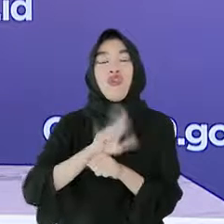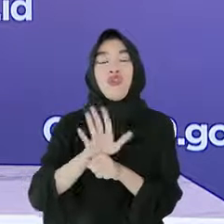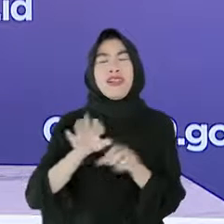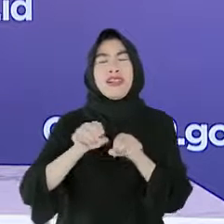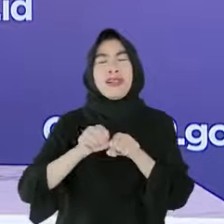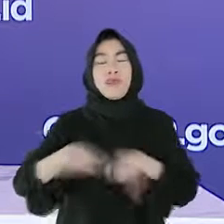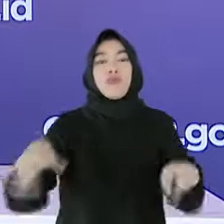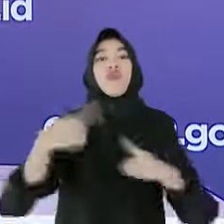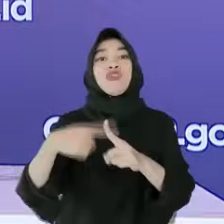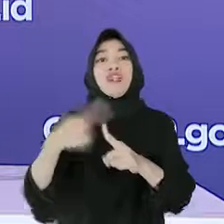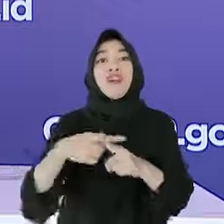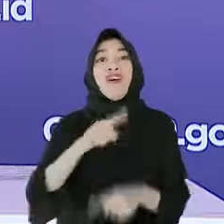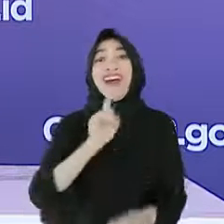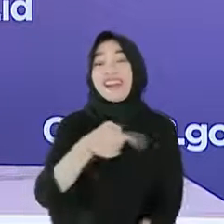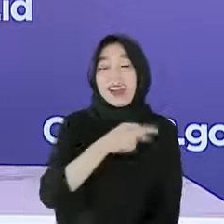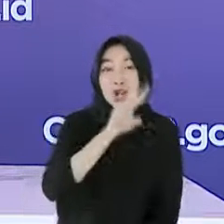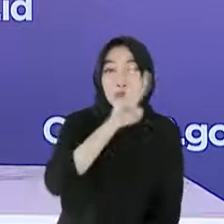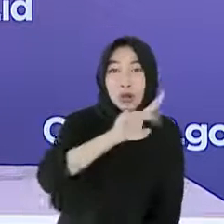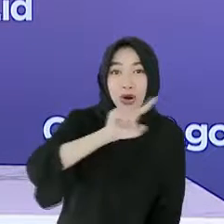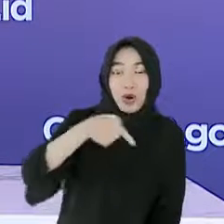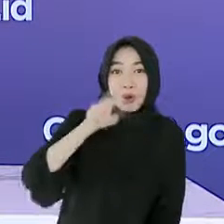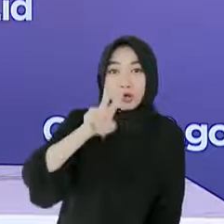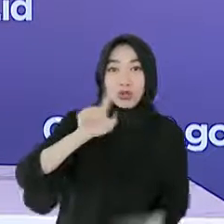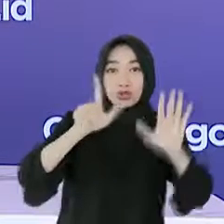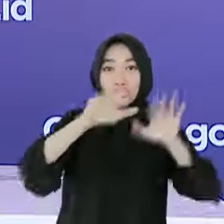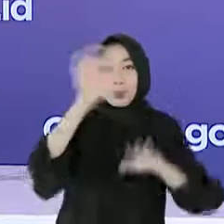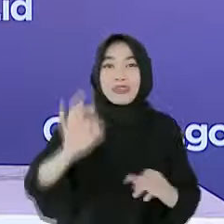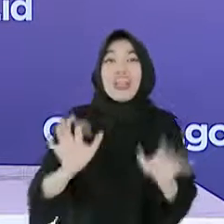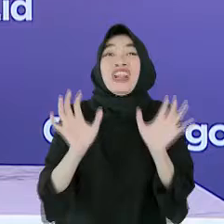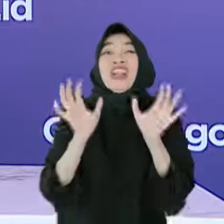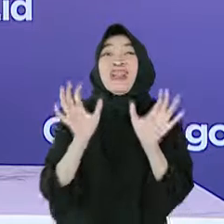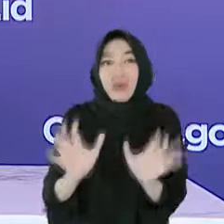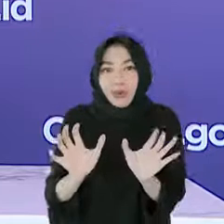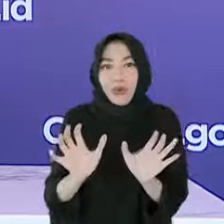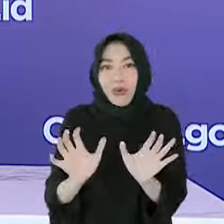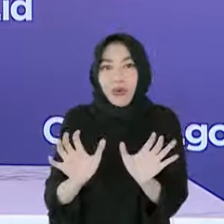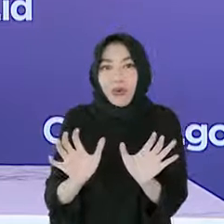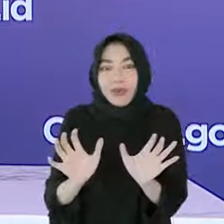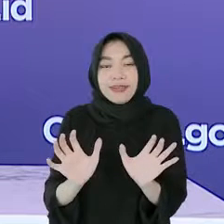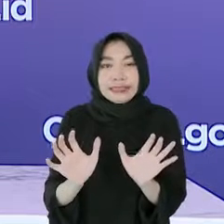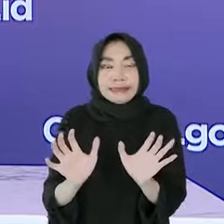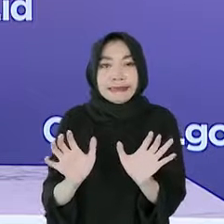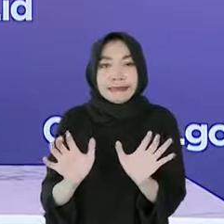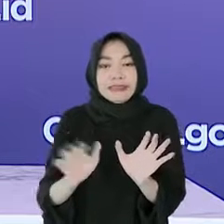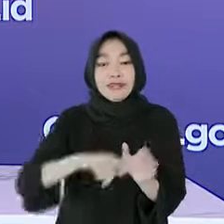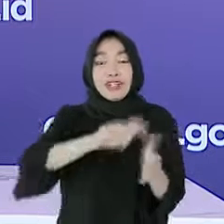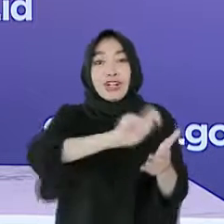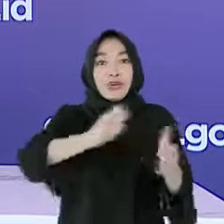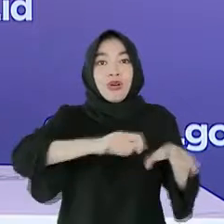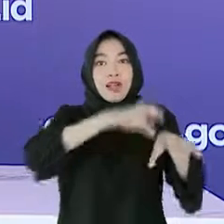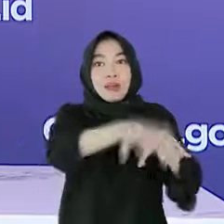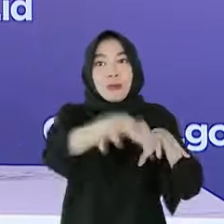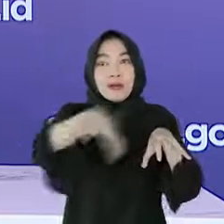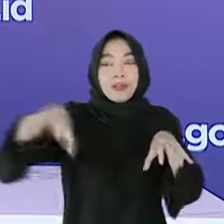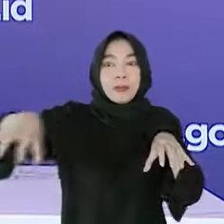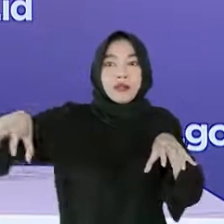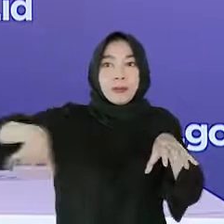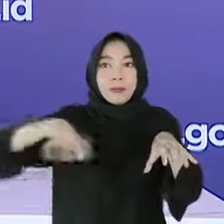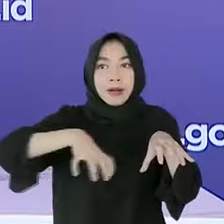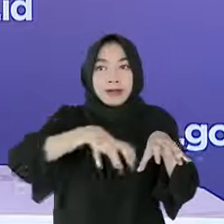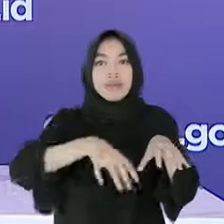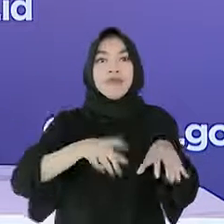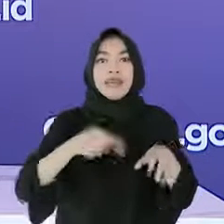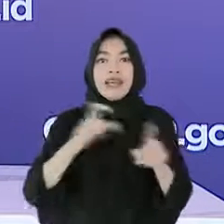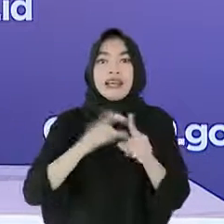tatap muka dilakukan. Saat ini, dashboard perkembangan kasus di lingkungan sekolah perwilayah dapat